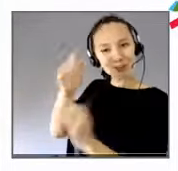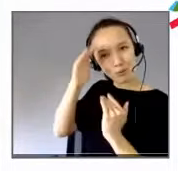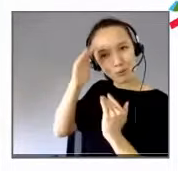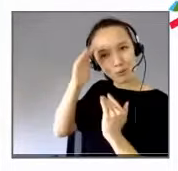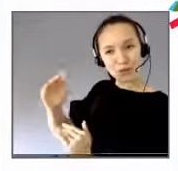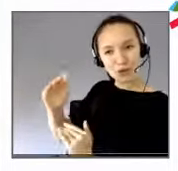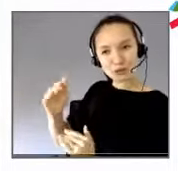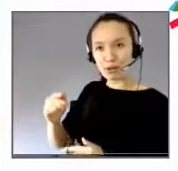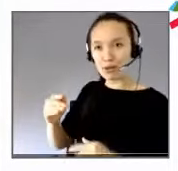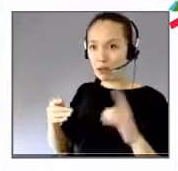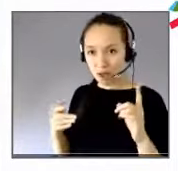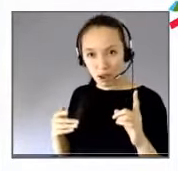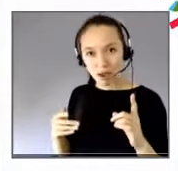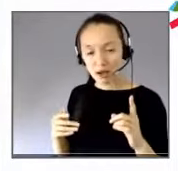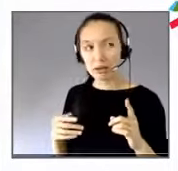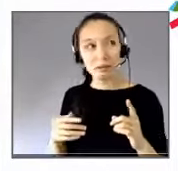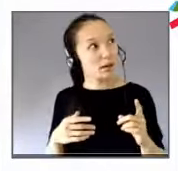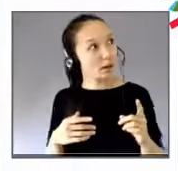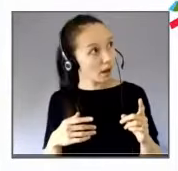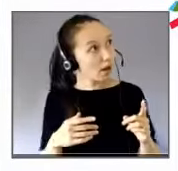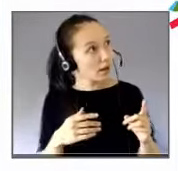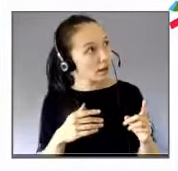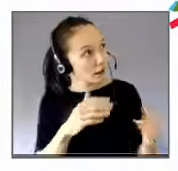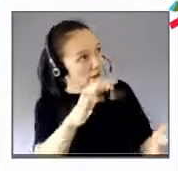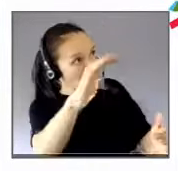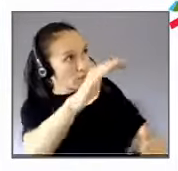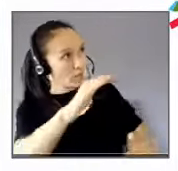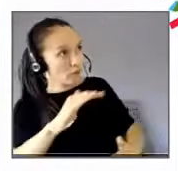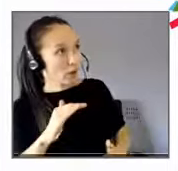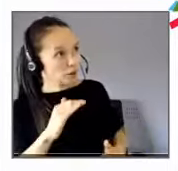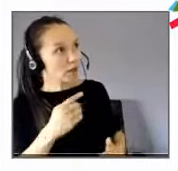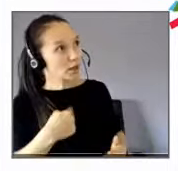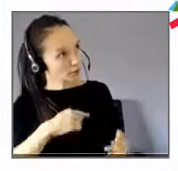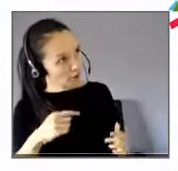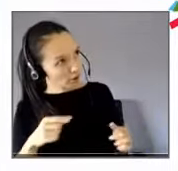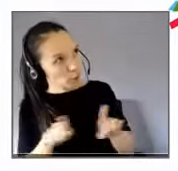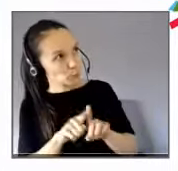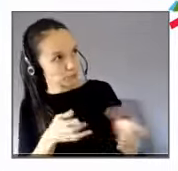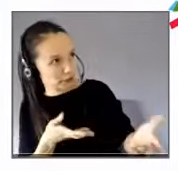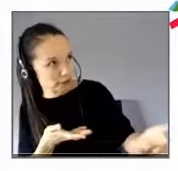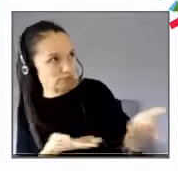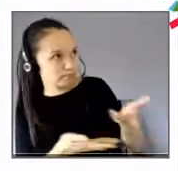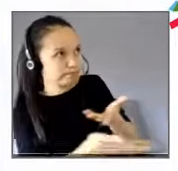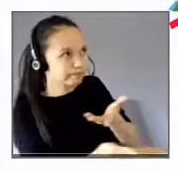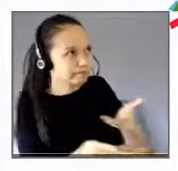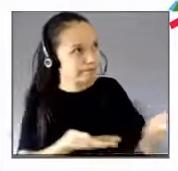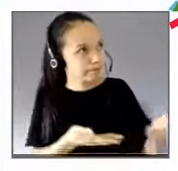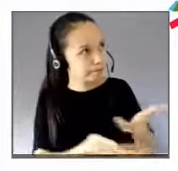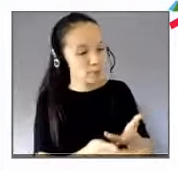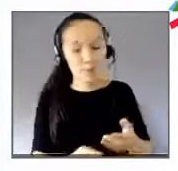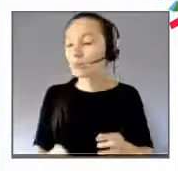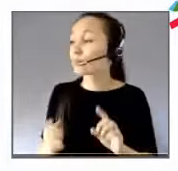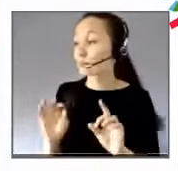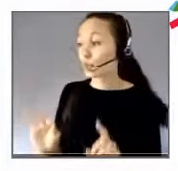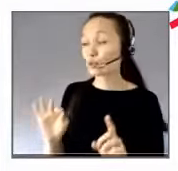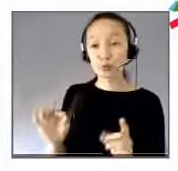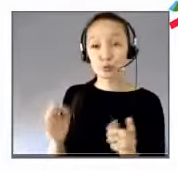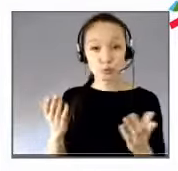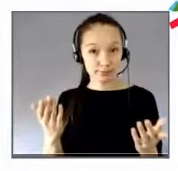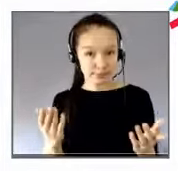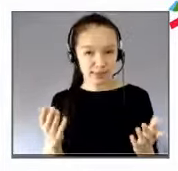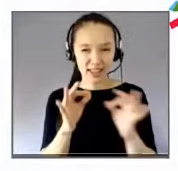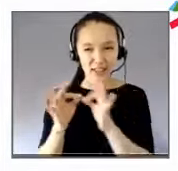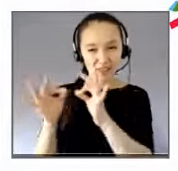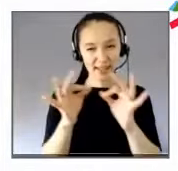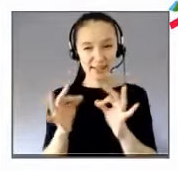confiance reçue qu'il adopte un comportement digne de confiance. Mais justement, il y a pas mal de questions et vous avez promis que je m'en ferais l'écho. La fraternité ne serait-elle pas un bon